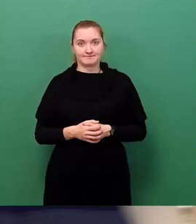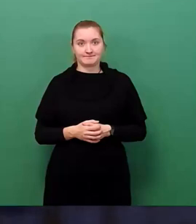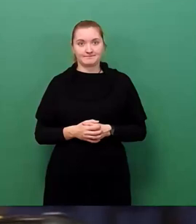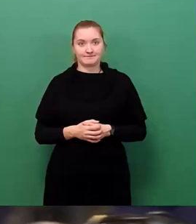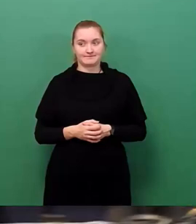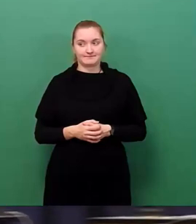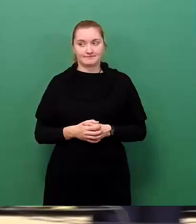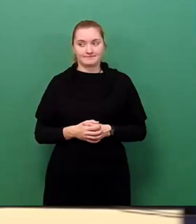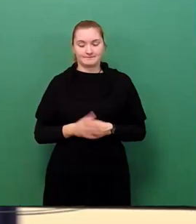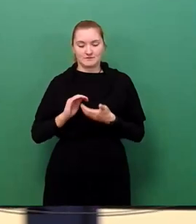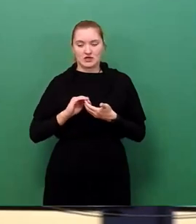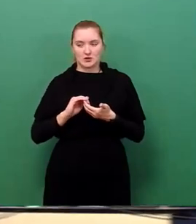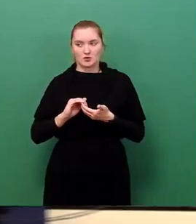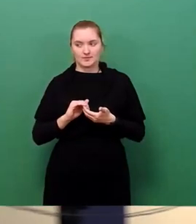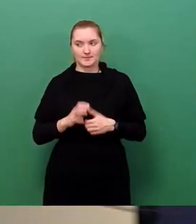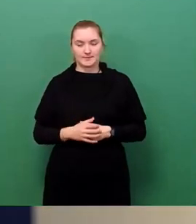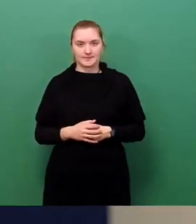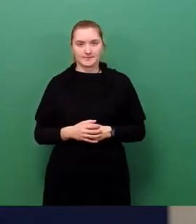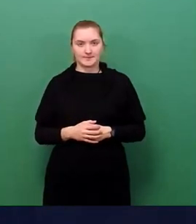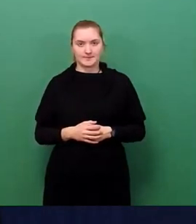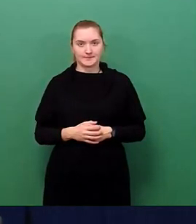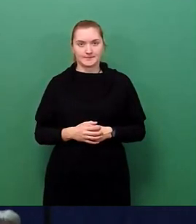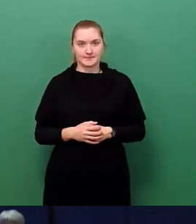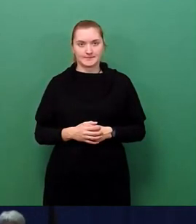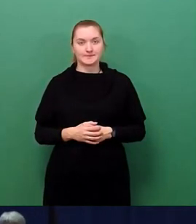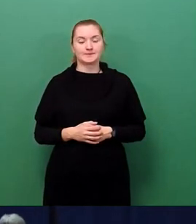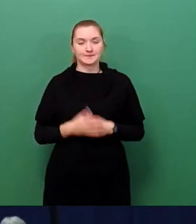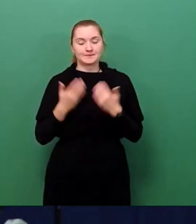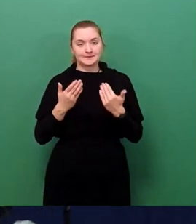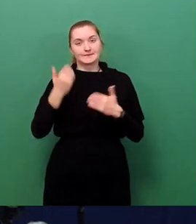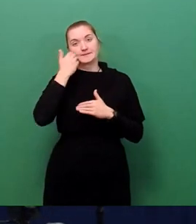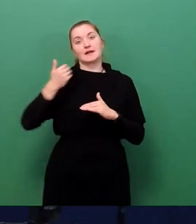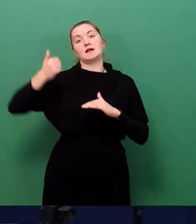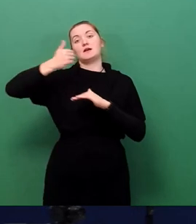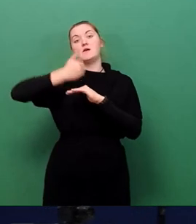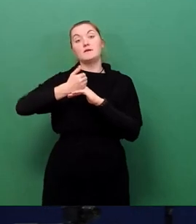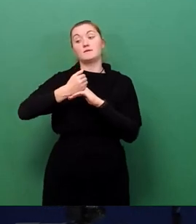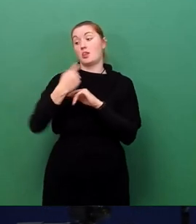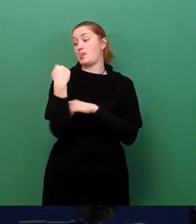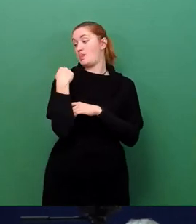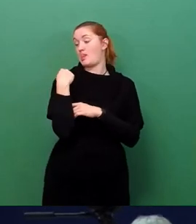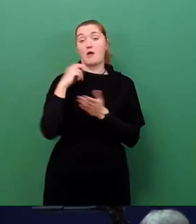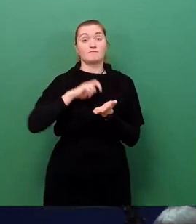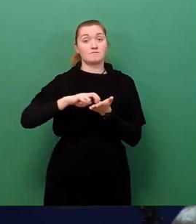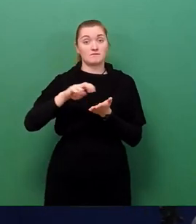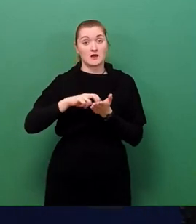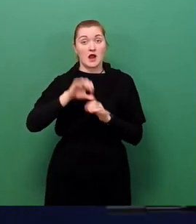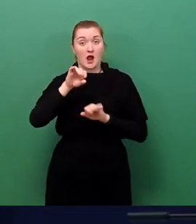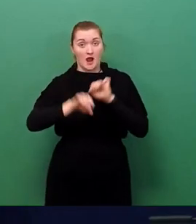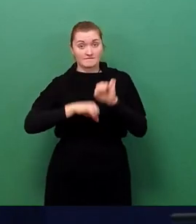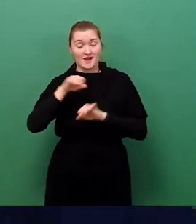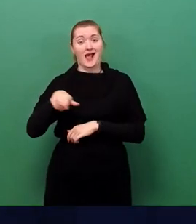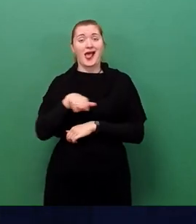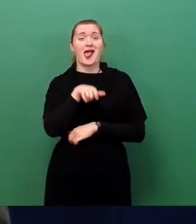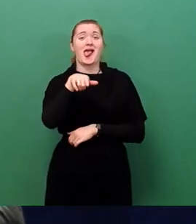Sehr geehrter Herr Oberbürgermeister, bis vor kurzem haben Fußgänger und Radfahrer den Elberad und Wanderweg am